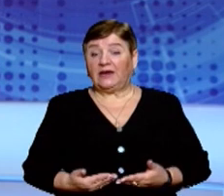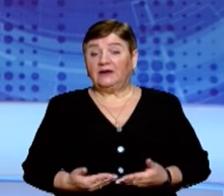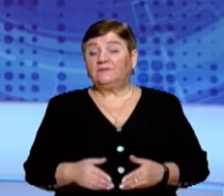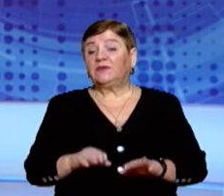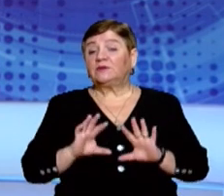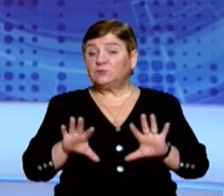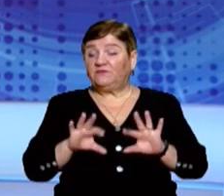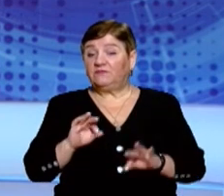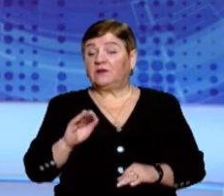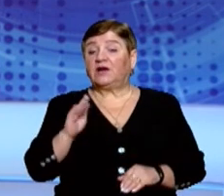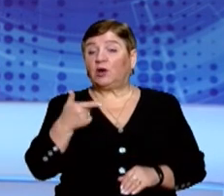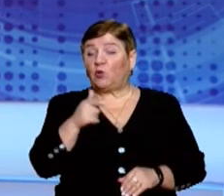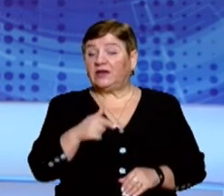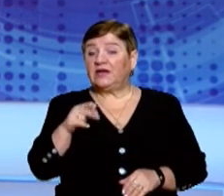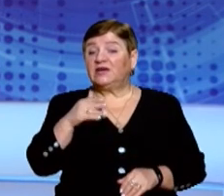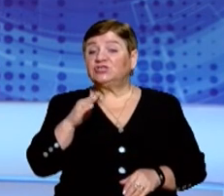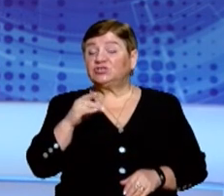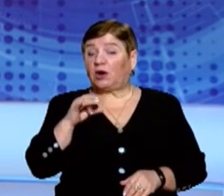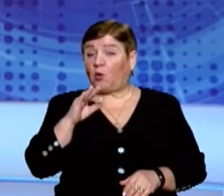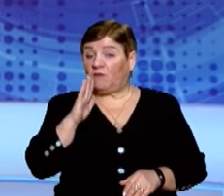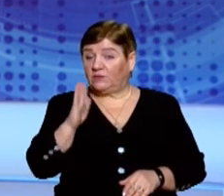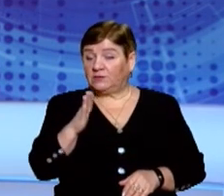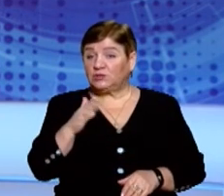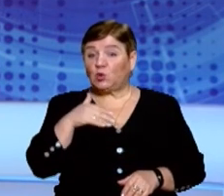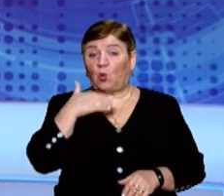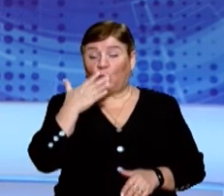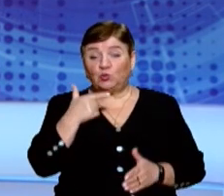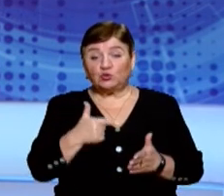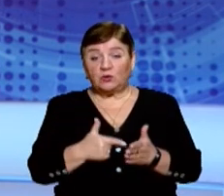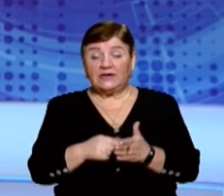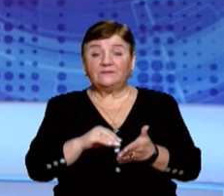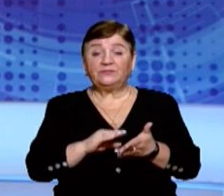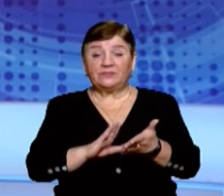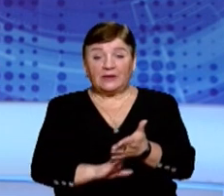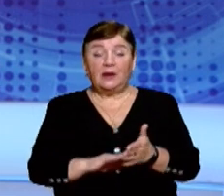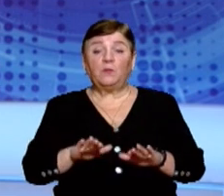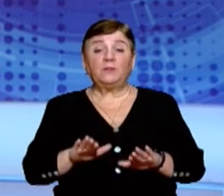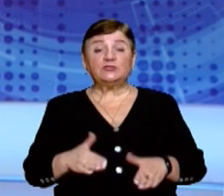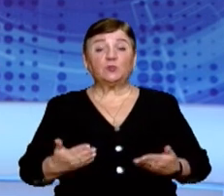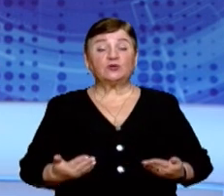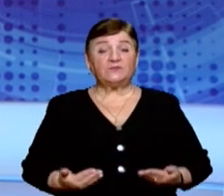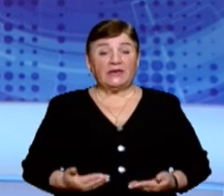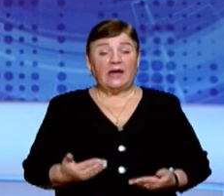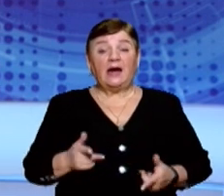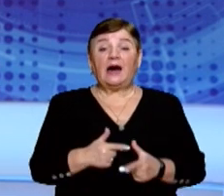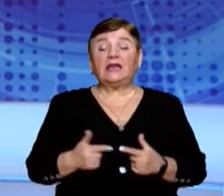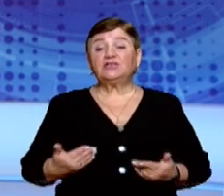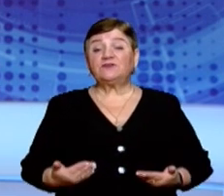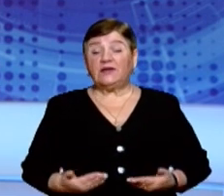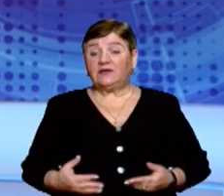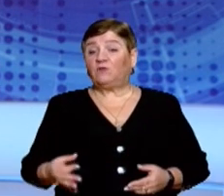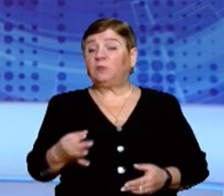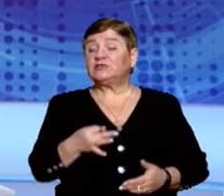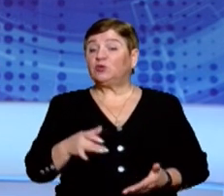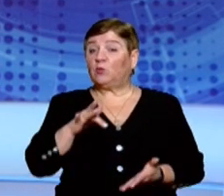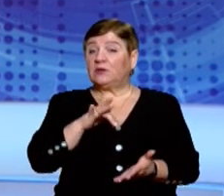розповів Григорій Жирков. До прикладу, ви родом не з Ужгорода і не тут зареєстроване ваше місце проживання, але живете ви в обласному центрі,